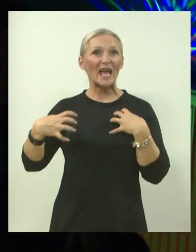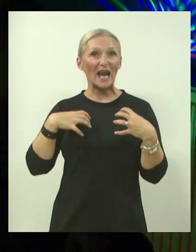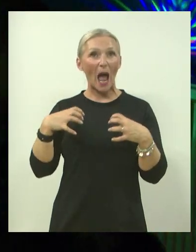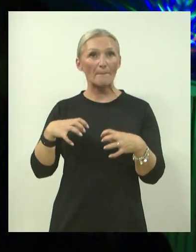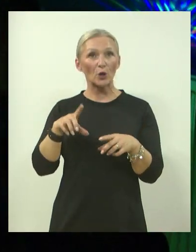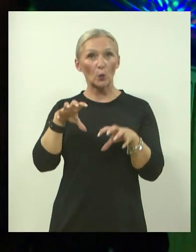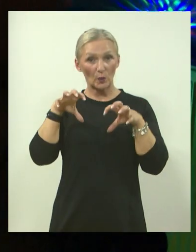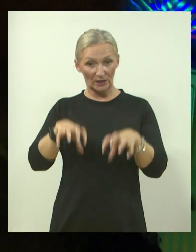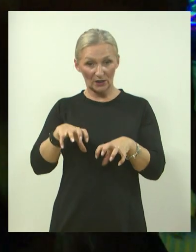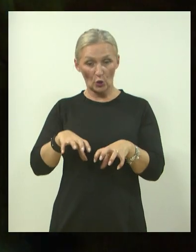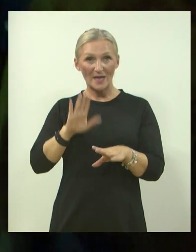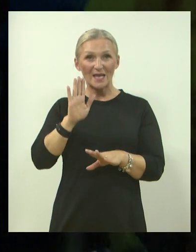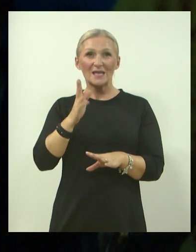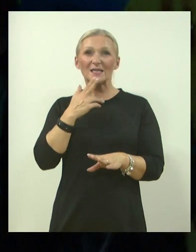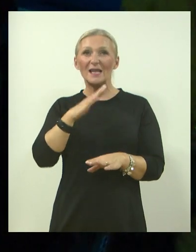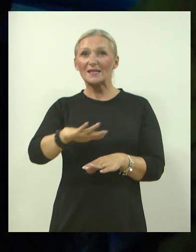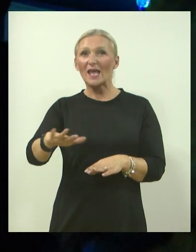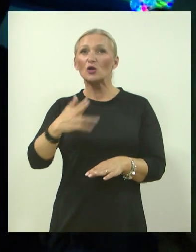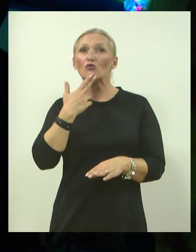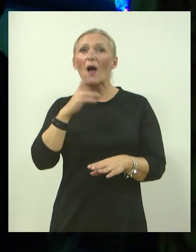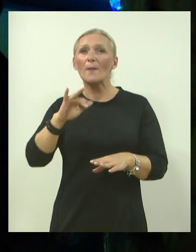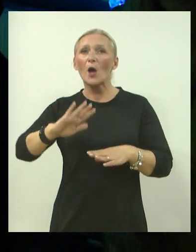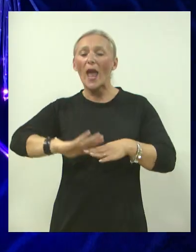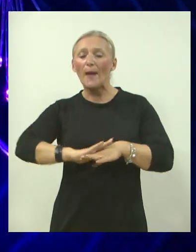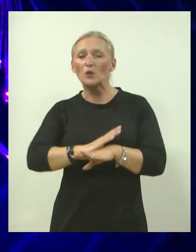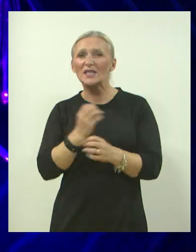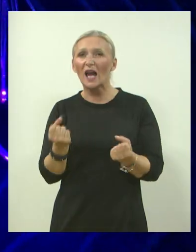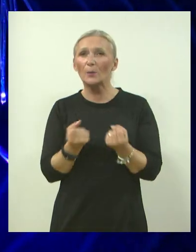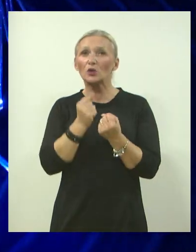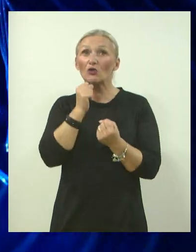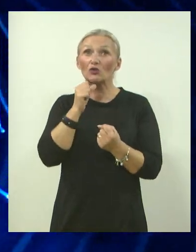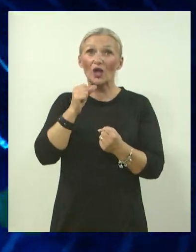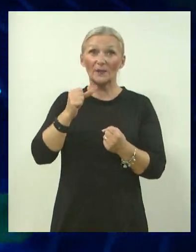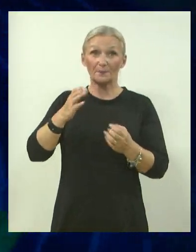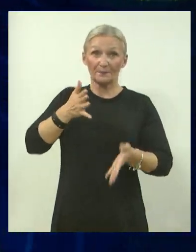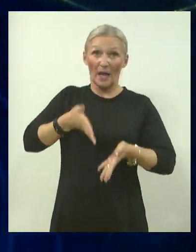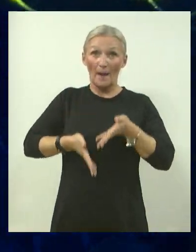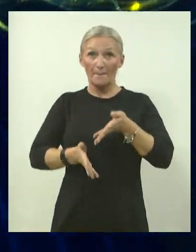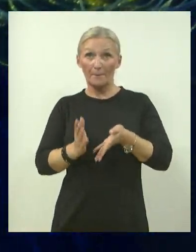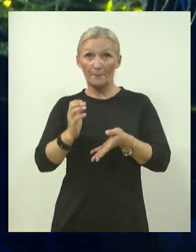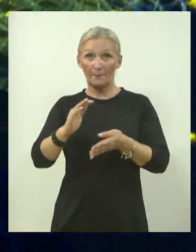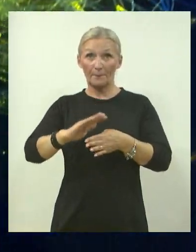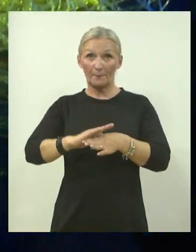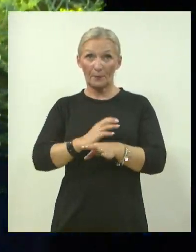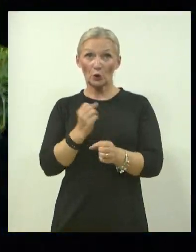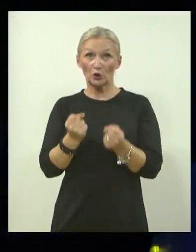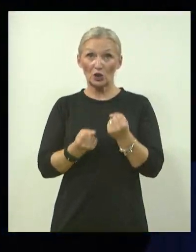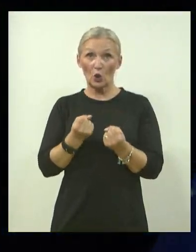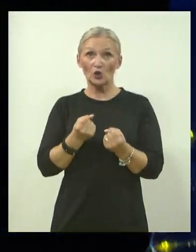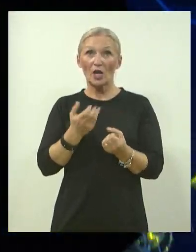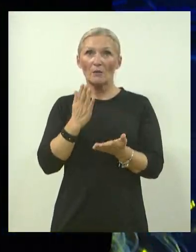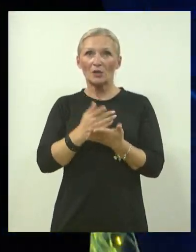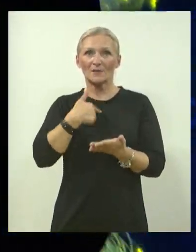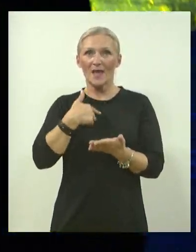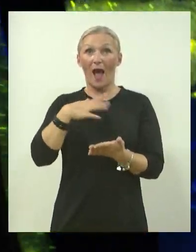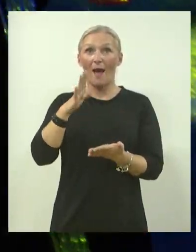djecu koje imaju ponašajne poteškoće i emocionalne poteškoće i sretnog onosti bila da sam upravo ja bil ta osoba koja je odabrana da